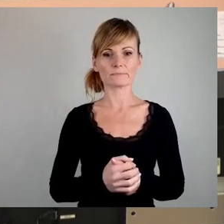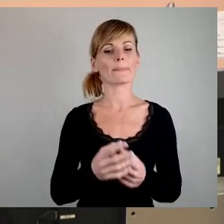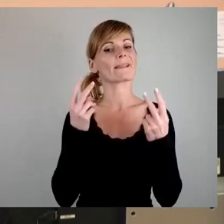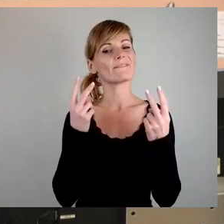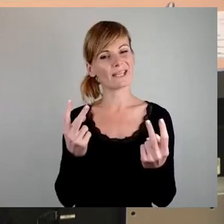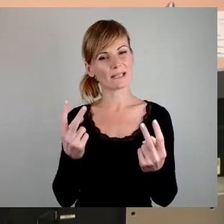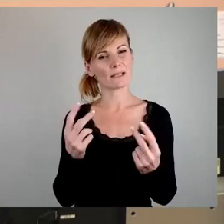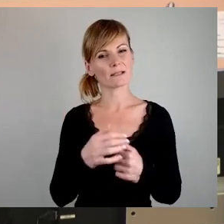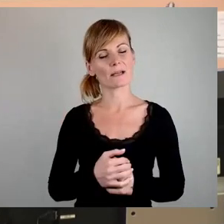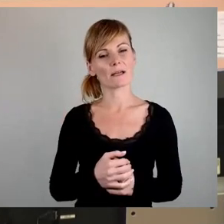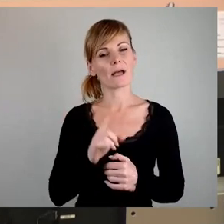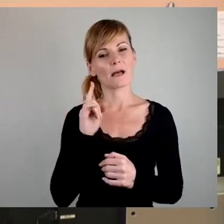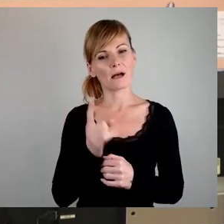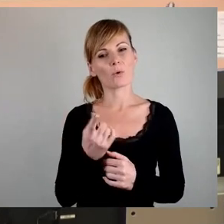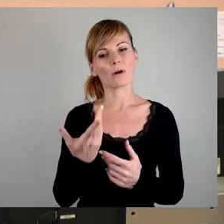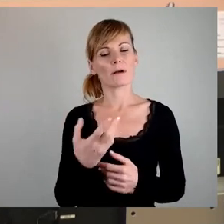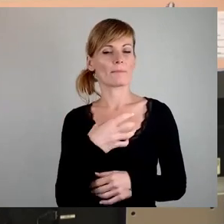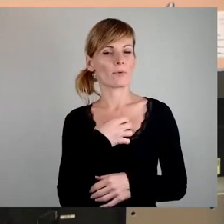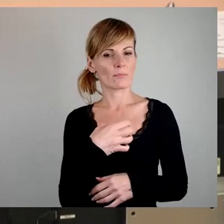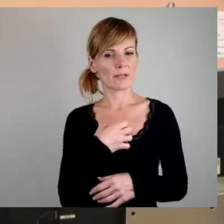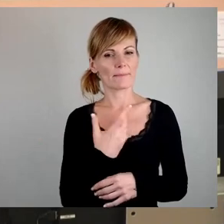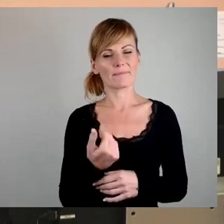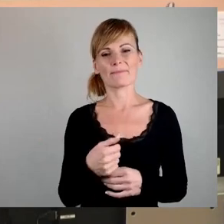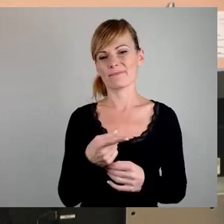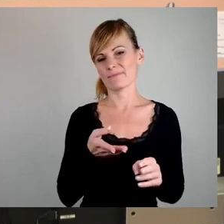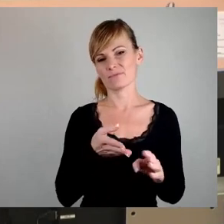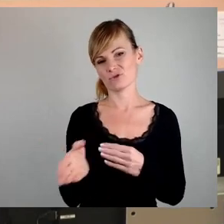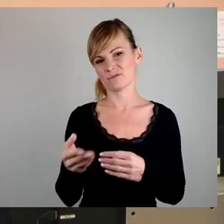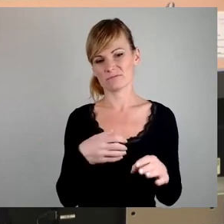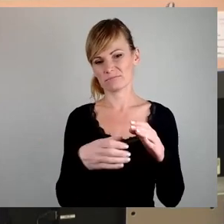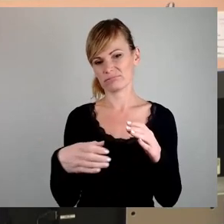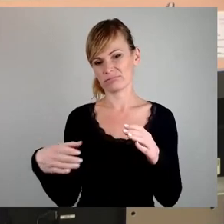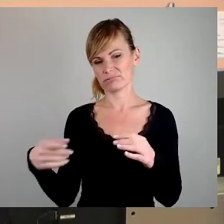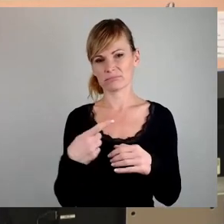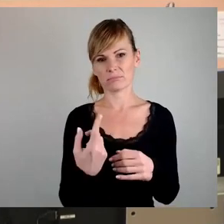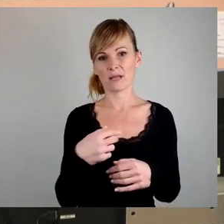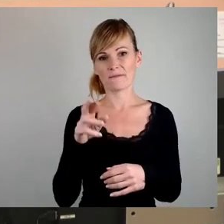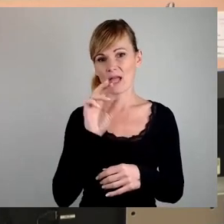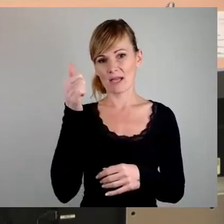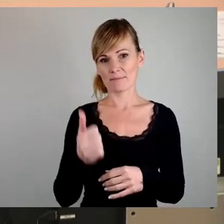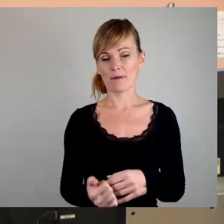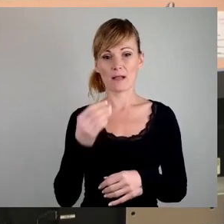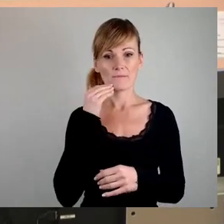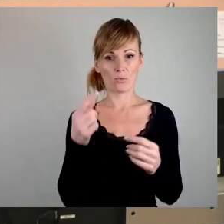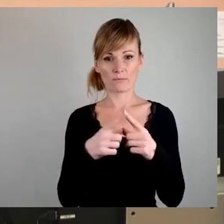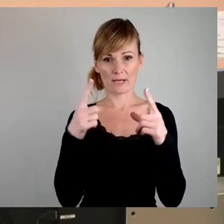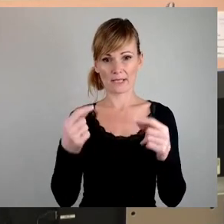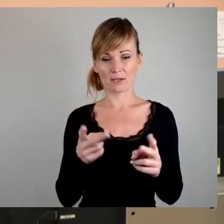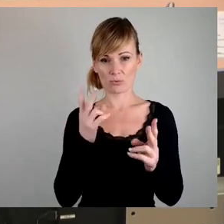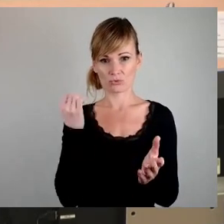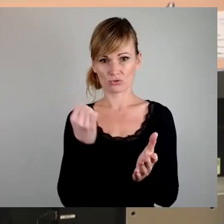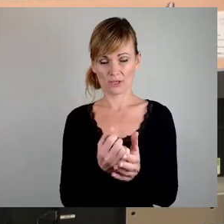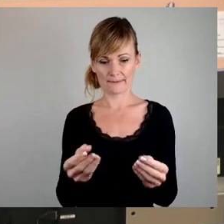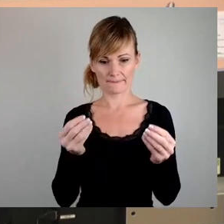ist auch das Problem der Fehlbelegung. Kurz gesagt, wer einmal mit einem Wohnberechtigungsschein in eine gestützte